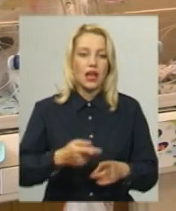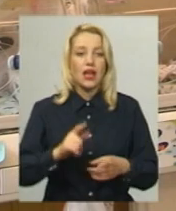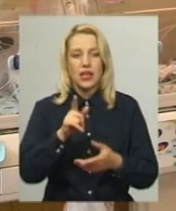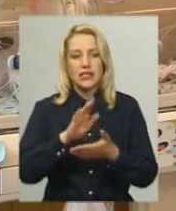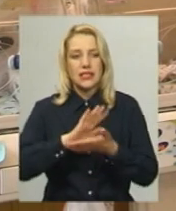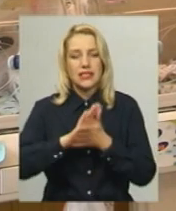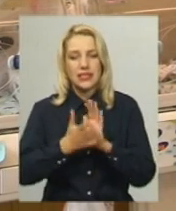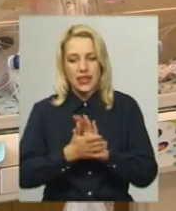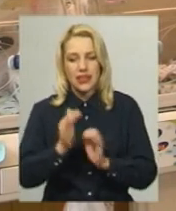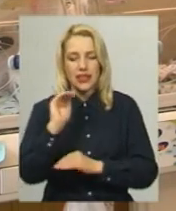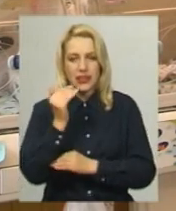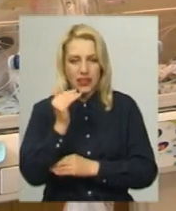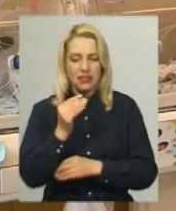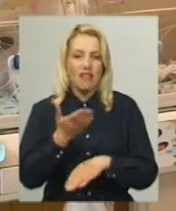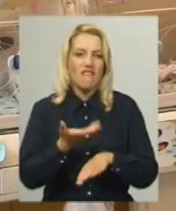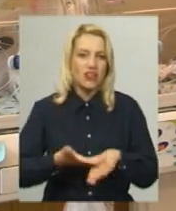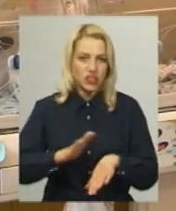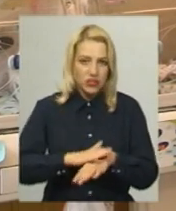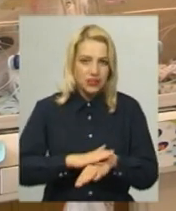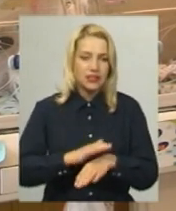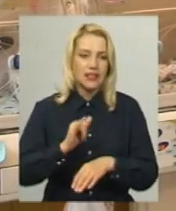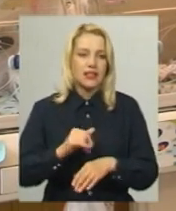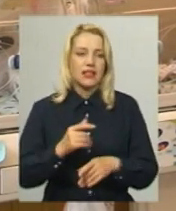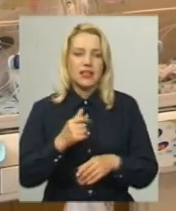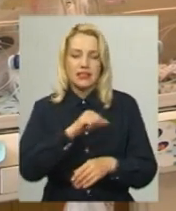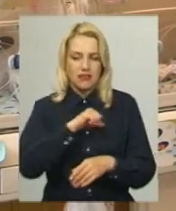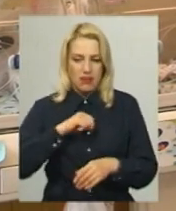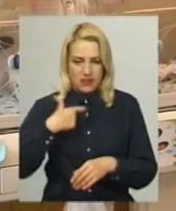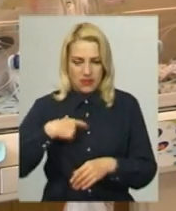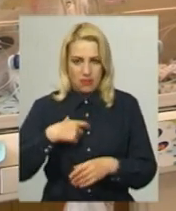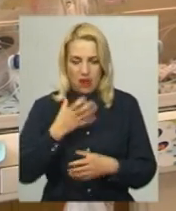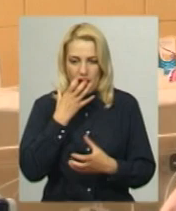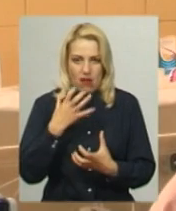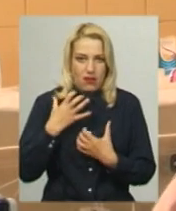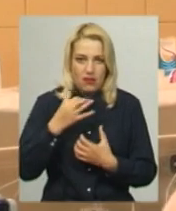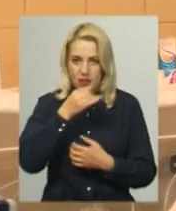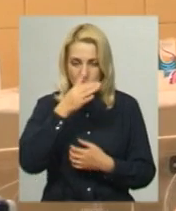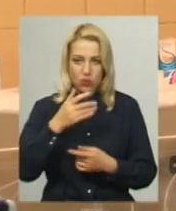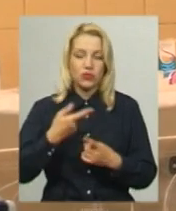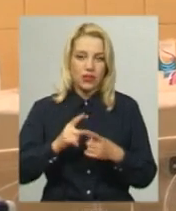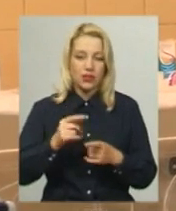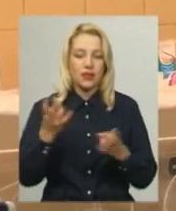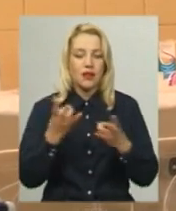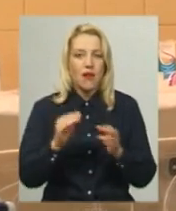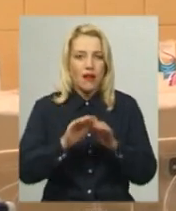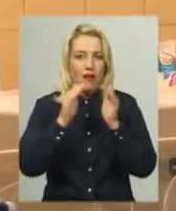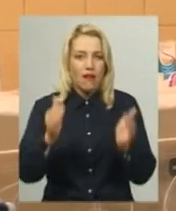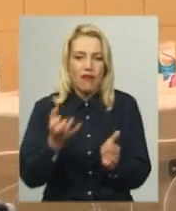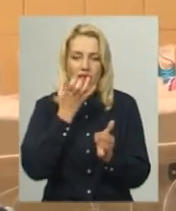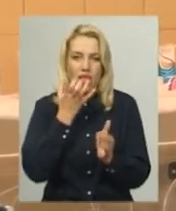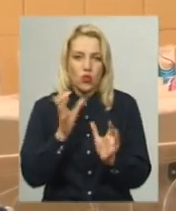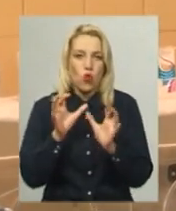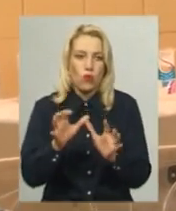стабільний, самостійно дитинка не зігрівається, тому потребує умов інкубатора. Якщо ми все правильно порахували, то йому